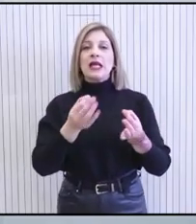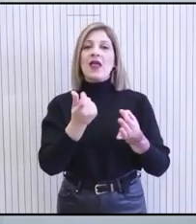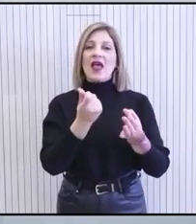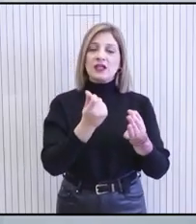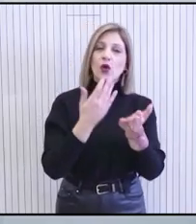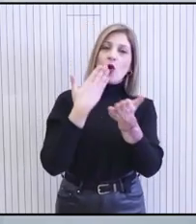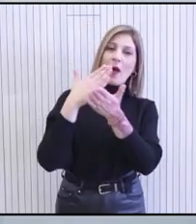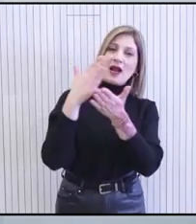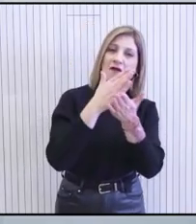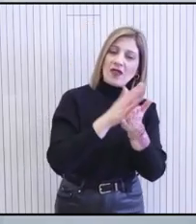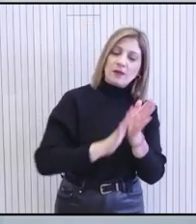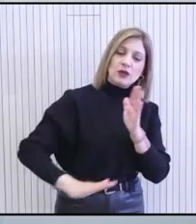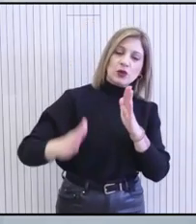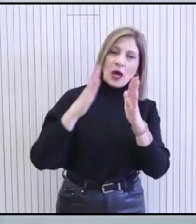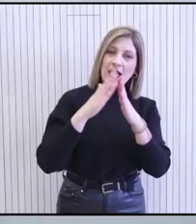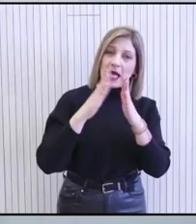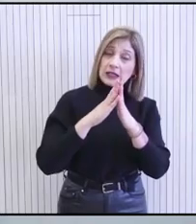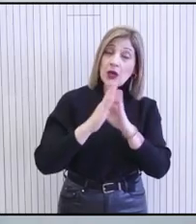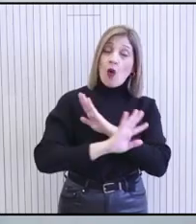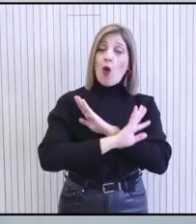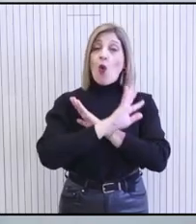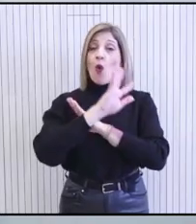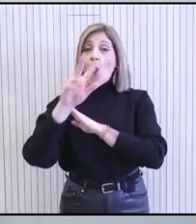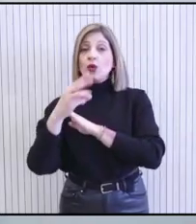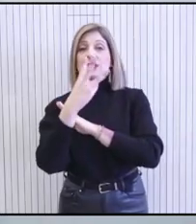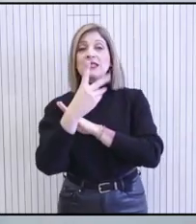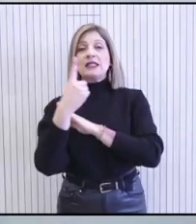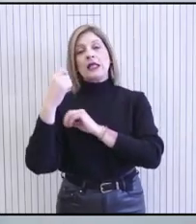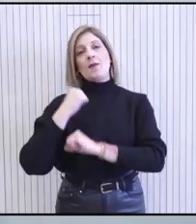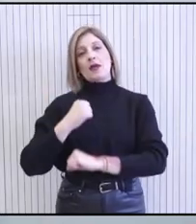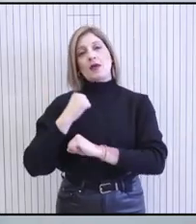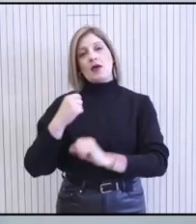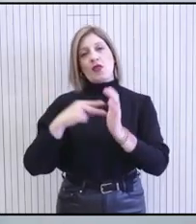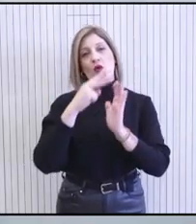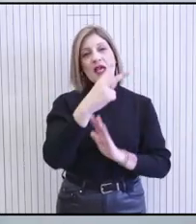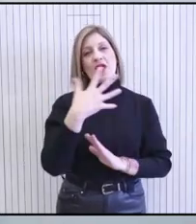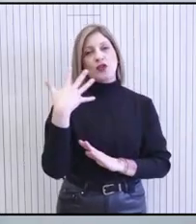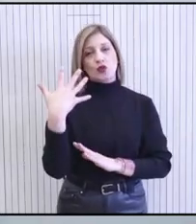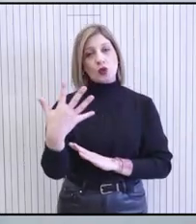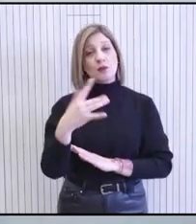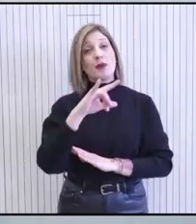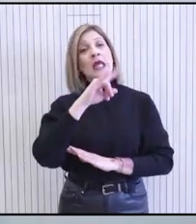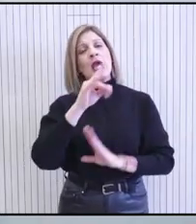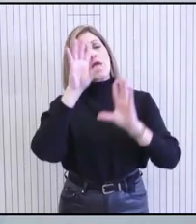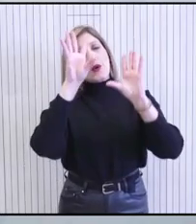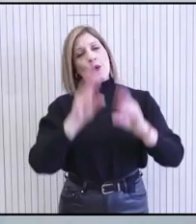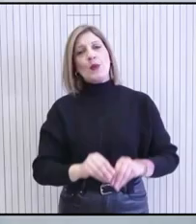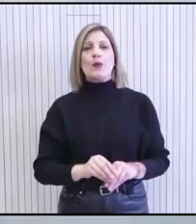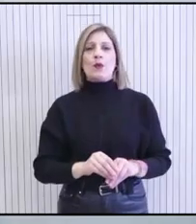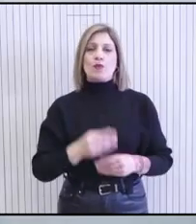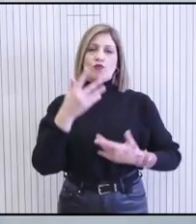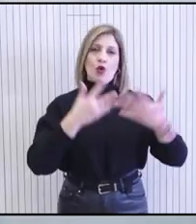κατοικίες και η πλατφόρμα θα παραμείνει ανοιχτή μέχρι τις 31 Ιανουαριού του 2025 ή μέχρι να εξαντληθεί ο διαθέσιμος